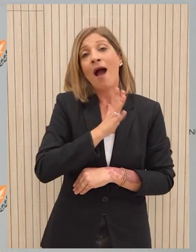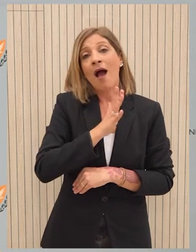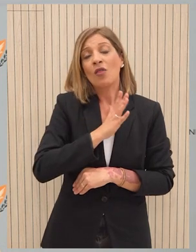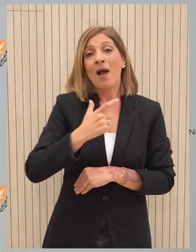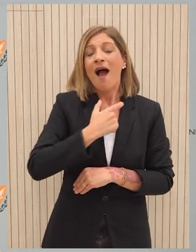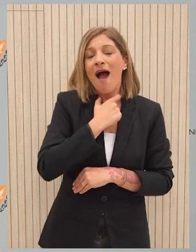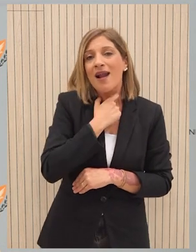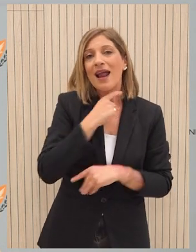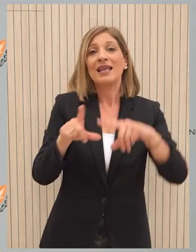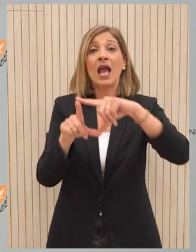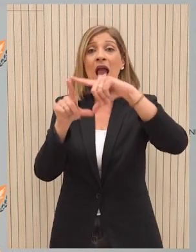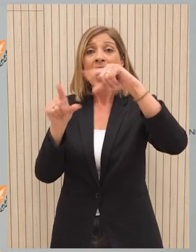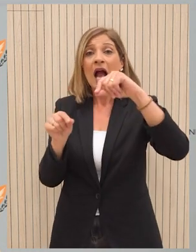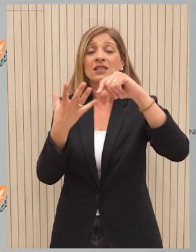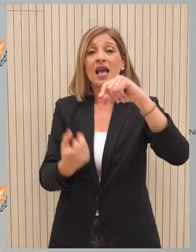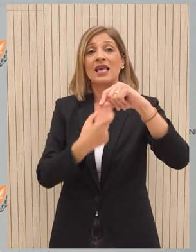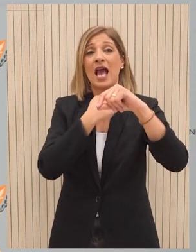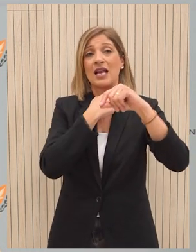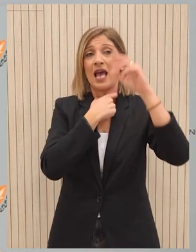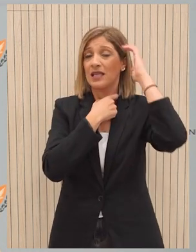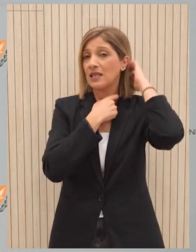Γάζας και ιδιαίτερα όσο περνούν οι μέρες, είναι αυξημένες.